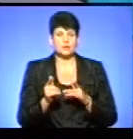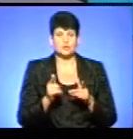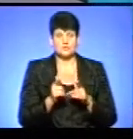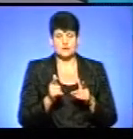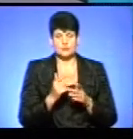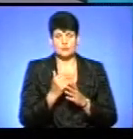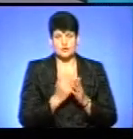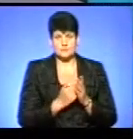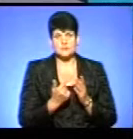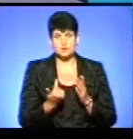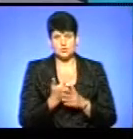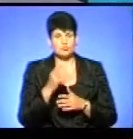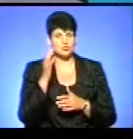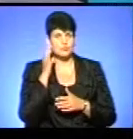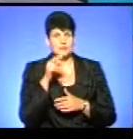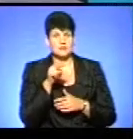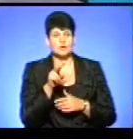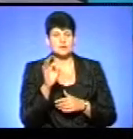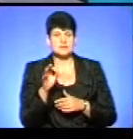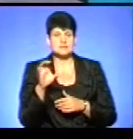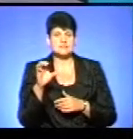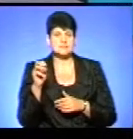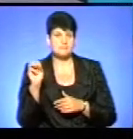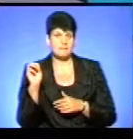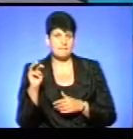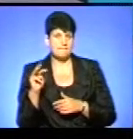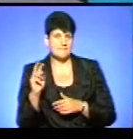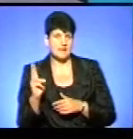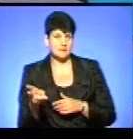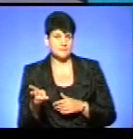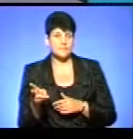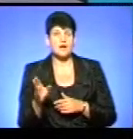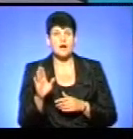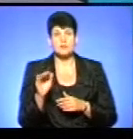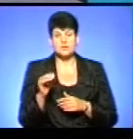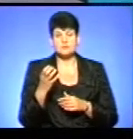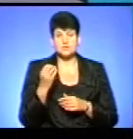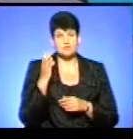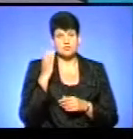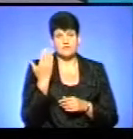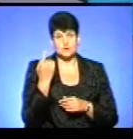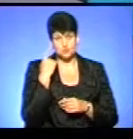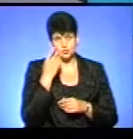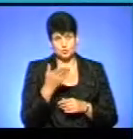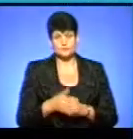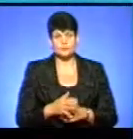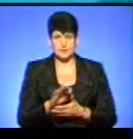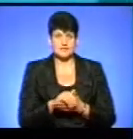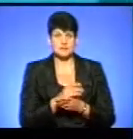Ми знову ще послухаємо пана Олександра Смика, а потім ще послухаємо Вашу думку. Будь ласка.